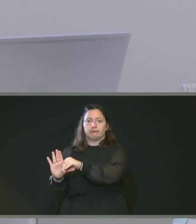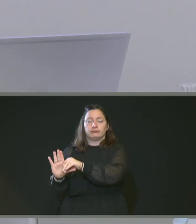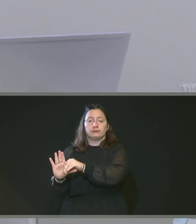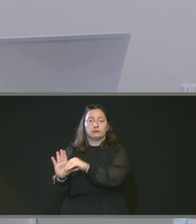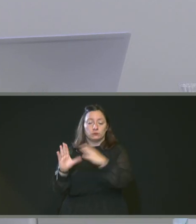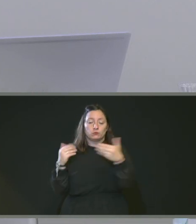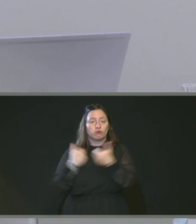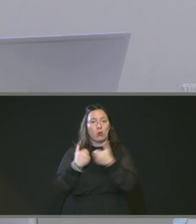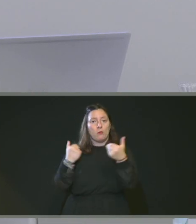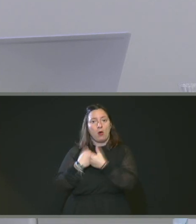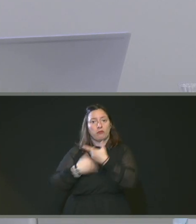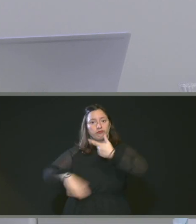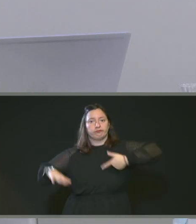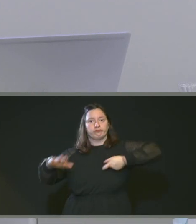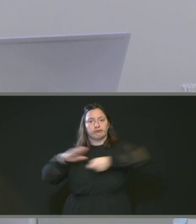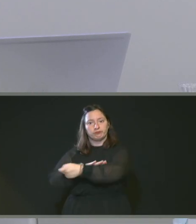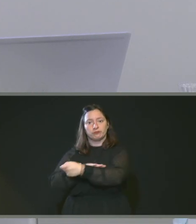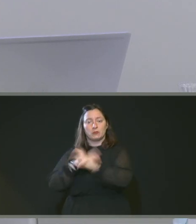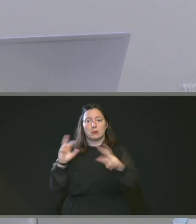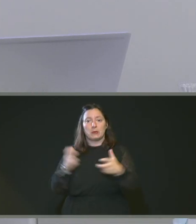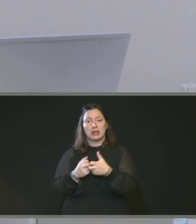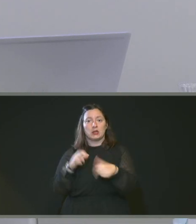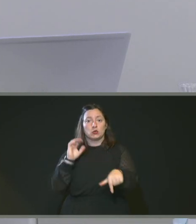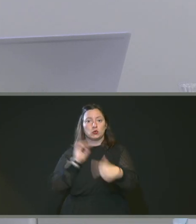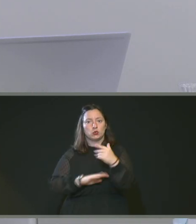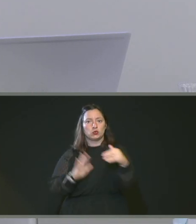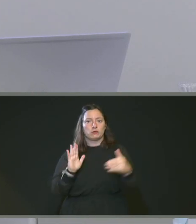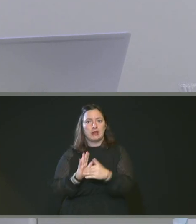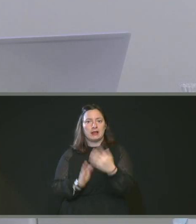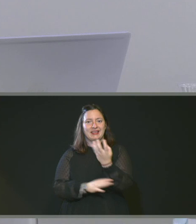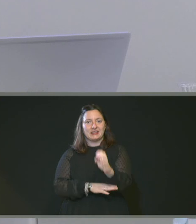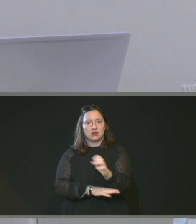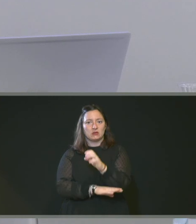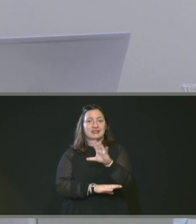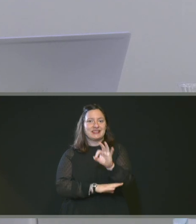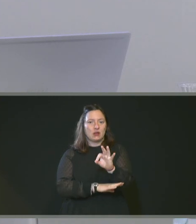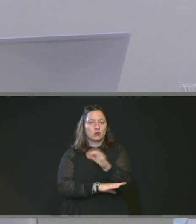fonds de concours à la commune de Mont-Saint-Aignan à hauteur de 12 450 euros.